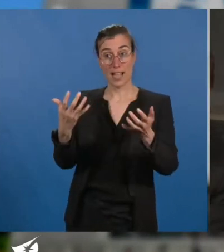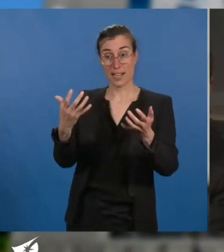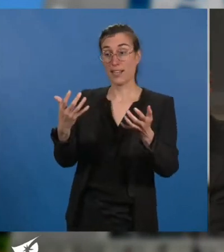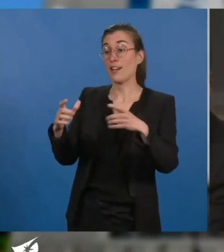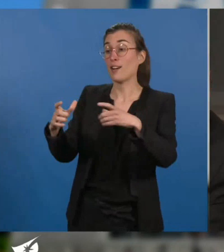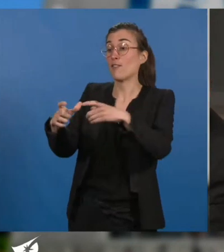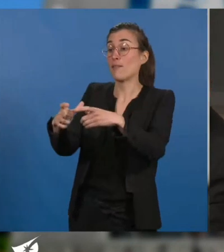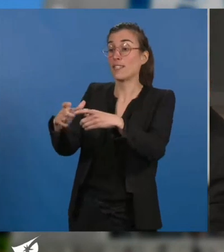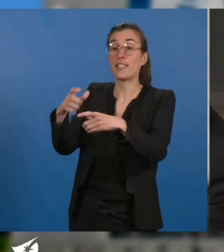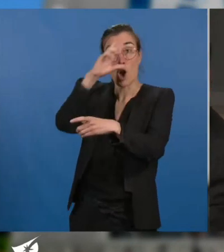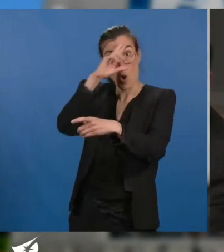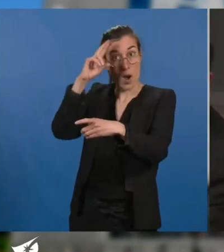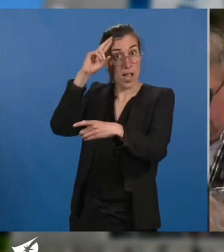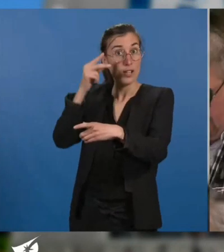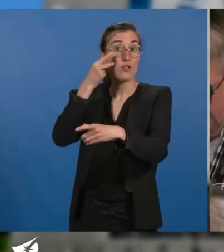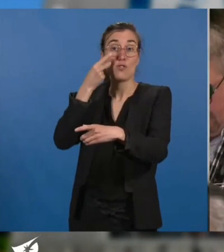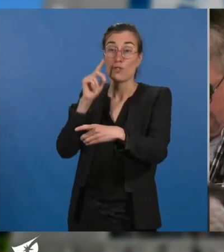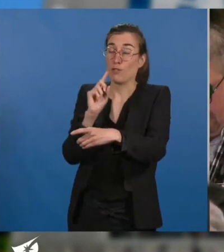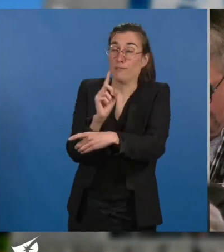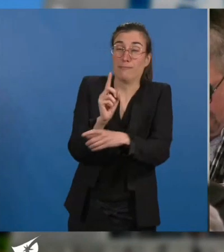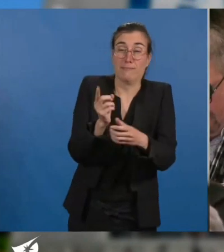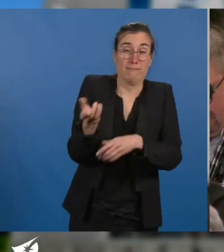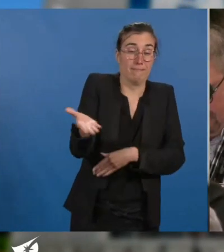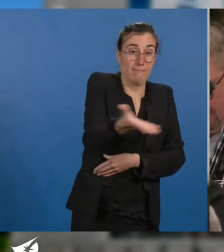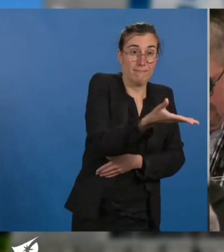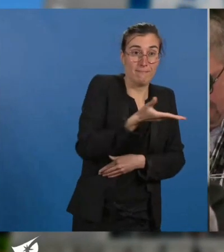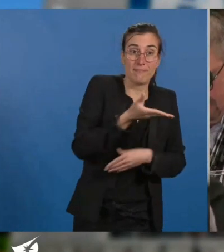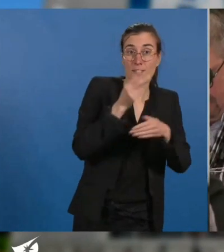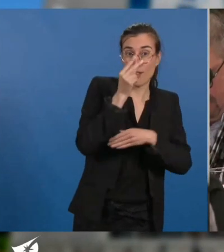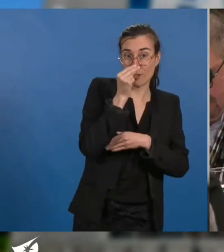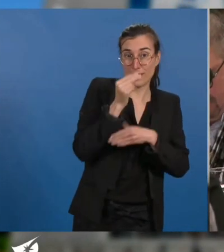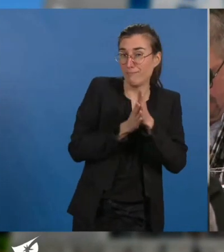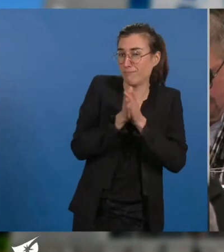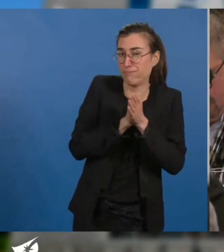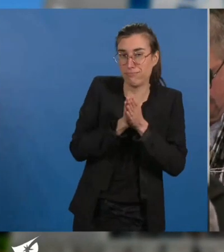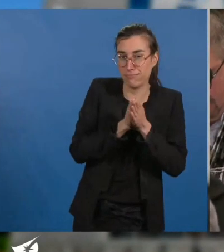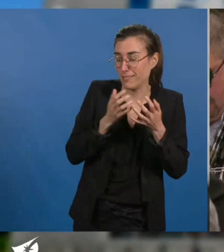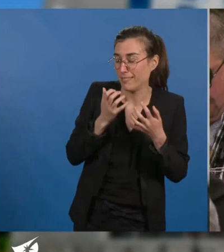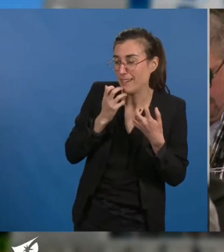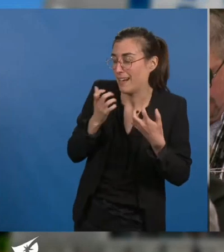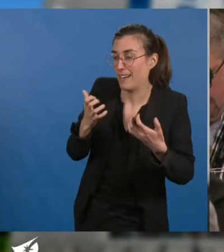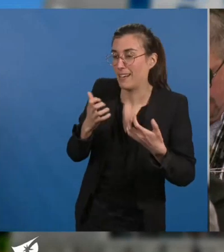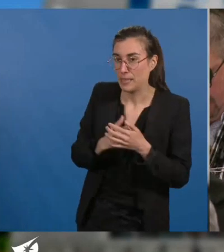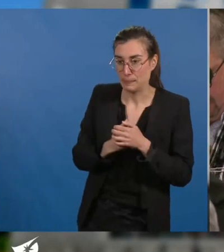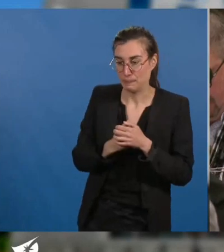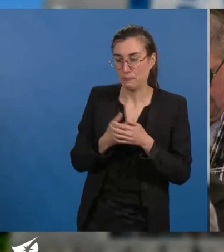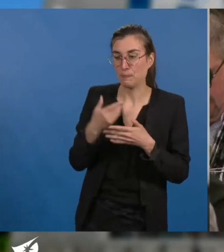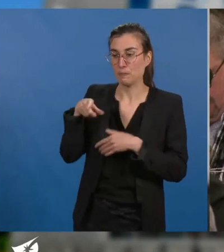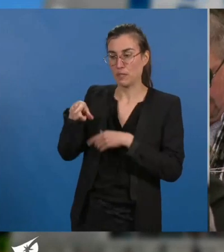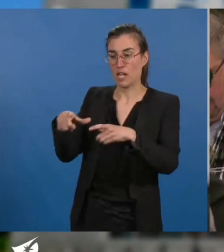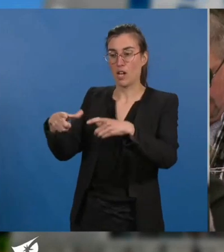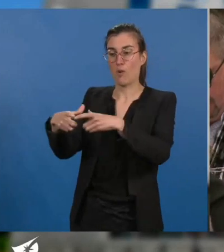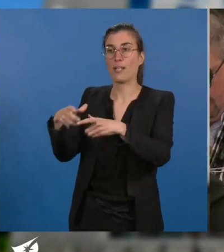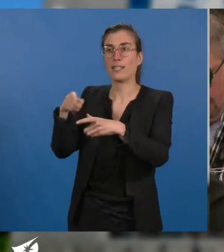par les Nantais et bien au-delà. Cette compagnie de théâtre de rue, basée à Nantes depuis plus de 30 ans